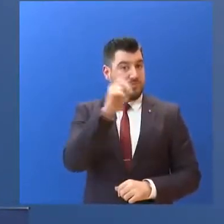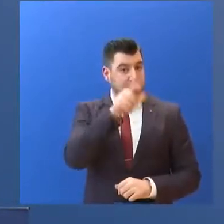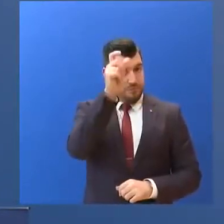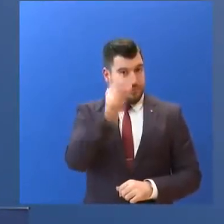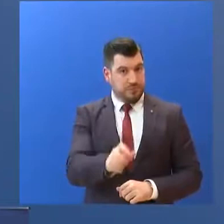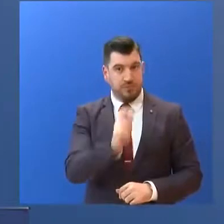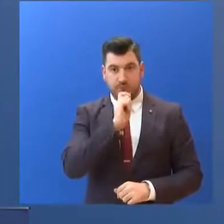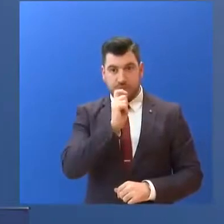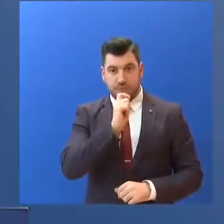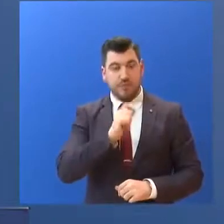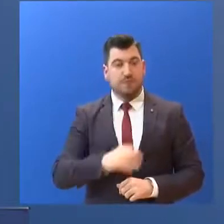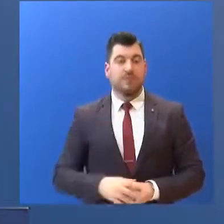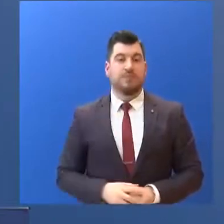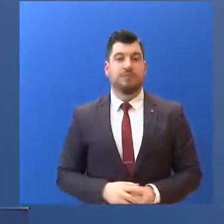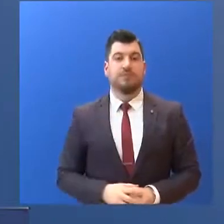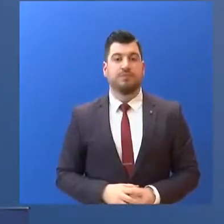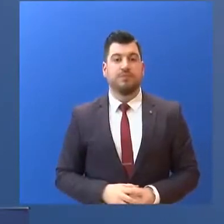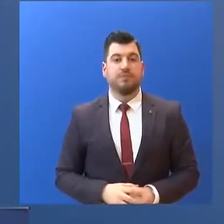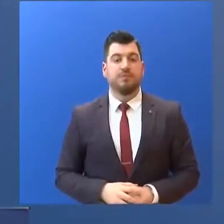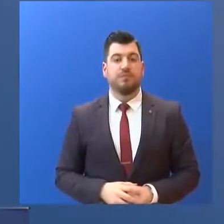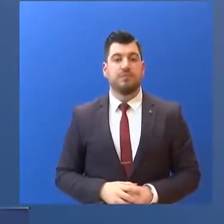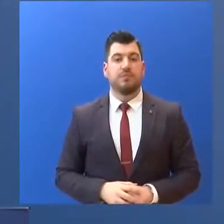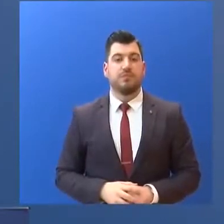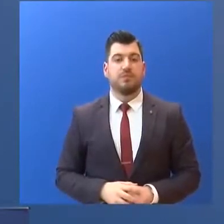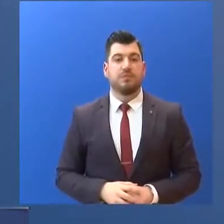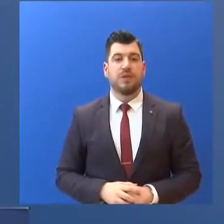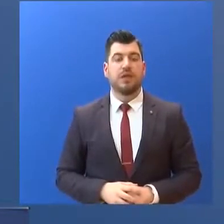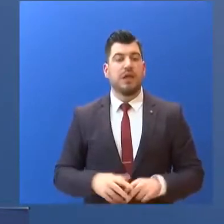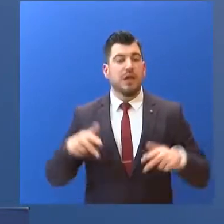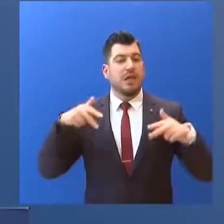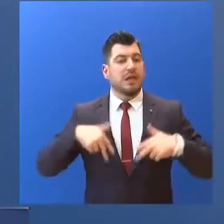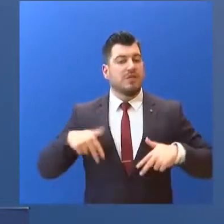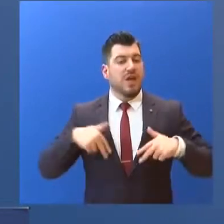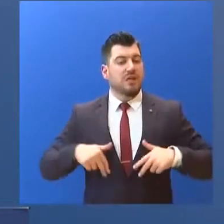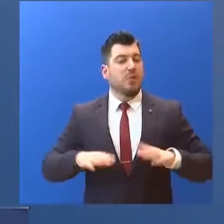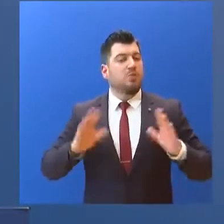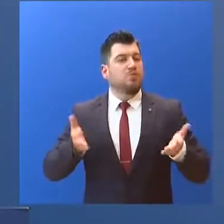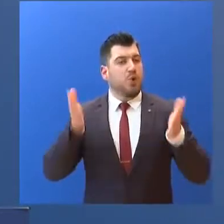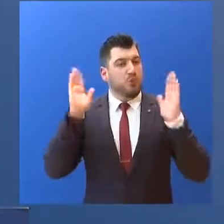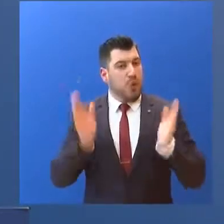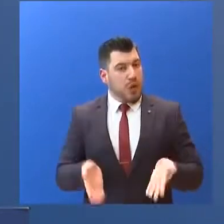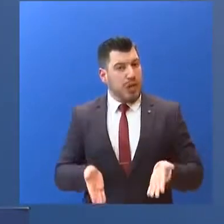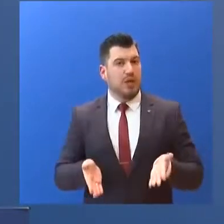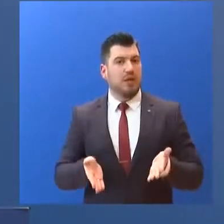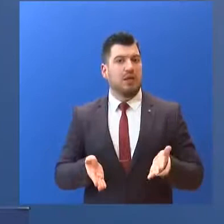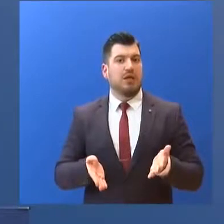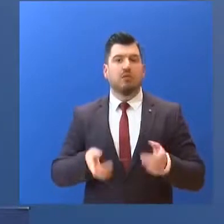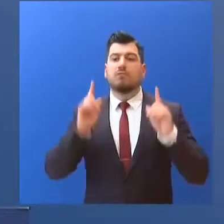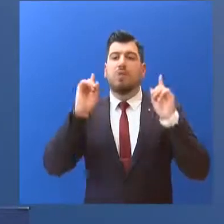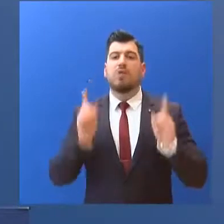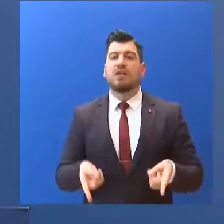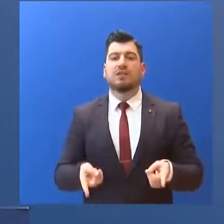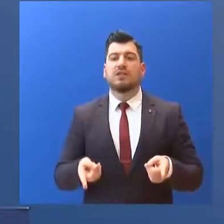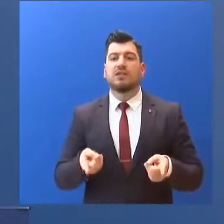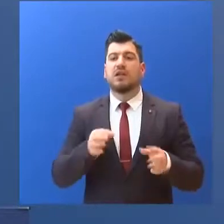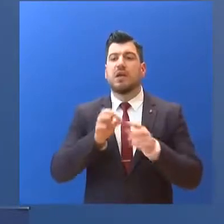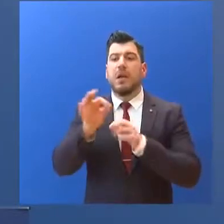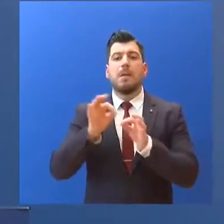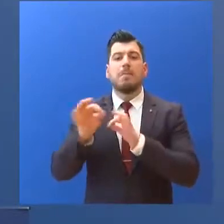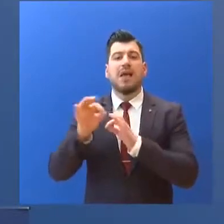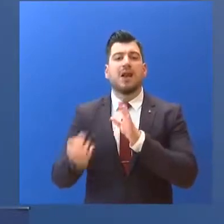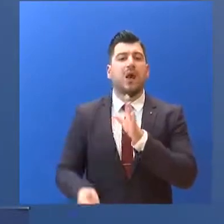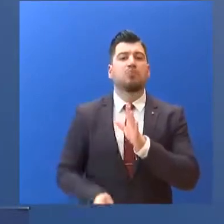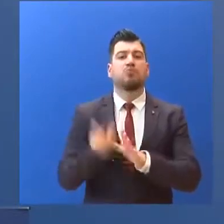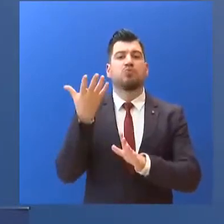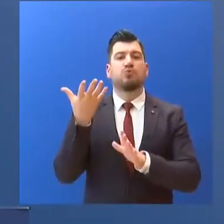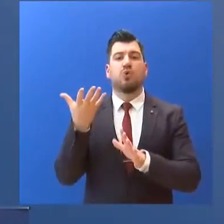και το Παρασκήνιο. Υπό ποιες προϋποθέσεις μπορεί η κυβέρνηση... να αποφασίσει ένα νέο γύρο περιορισμού μετακινήσεων. Για πόση ώρα θα επιτρέπεται η